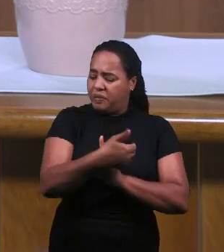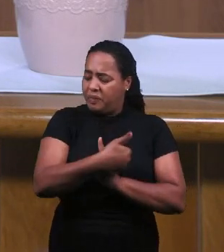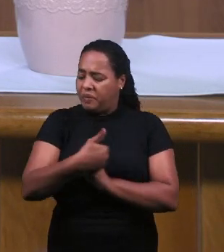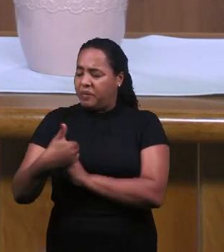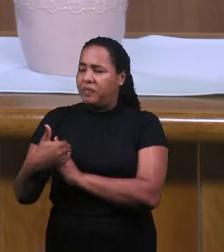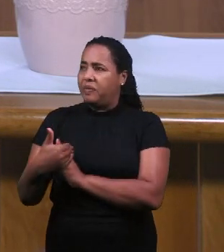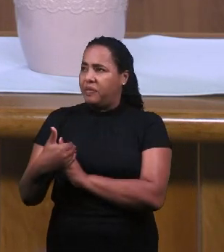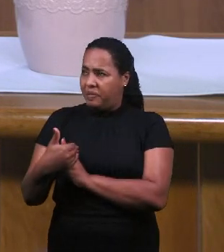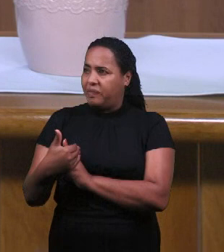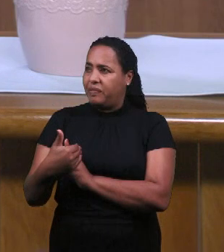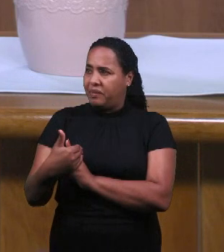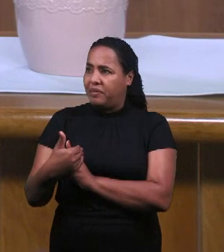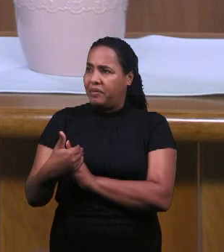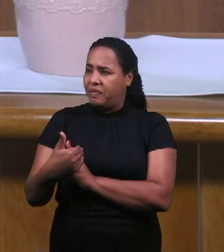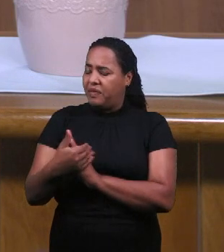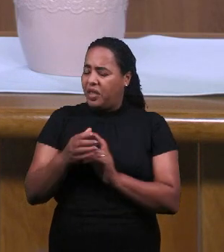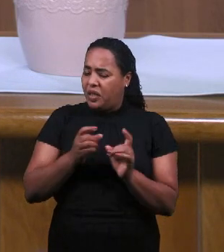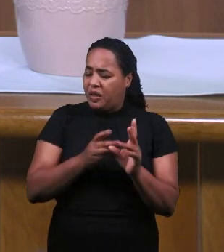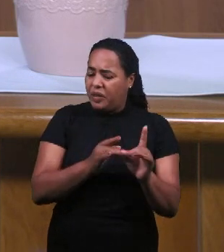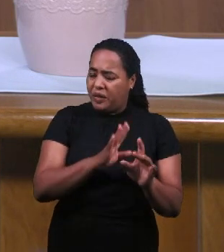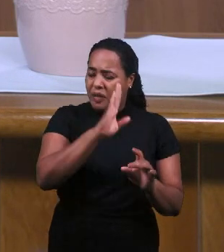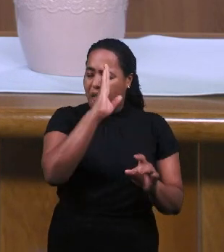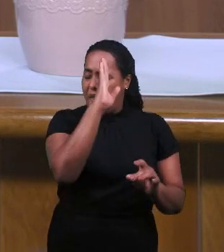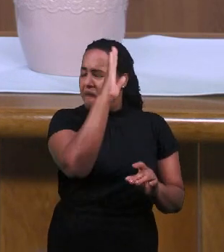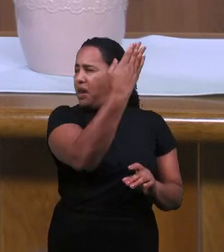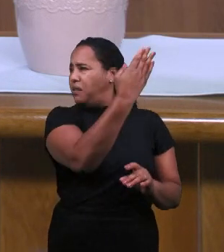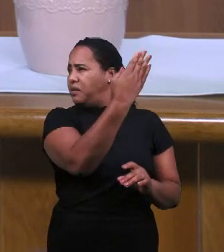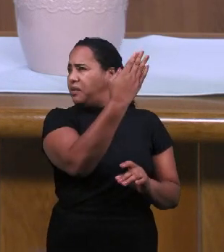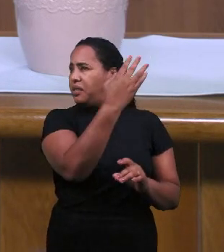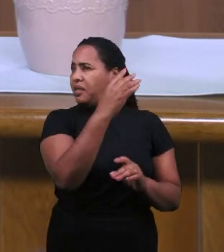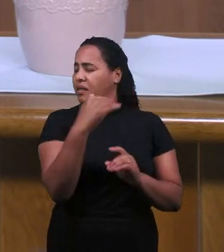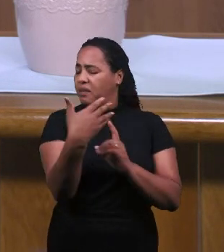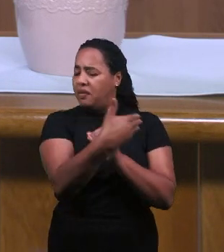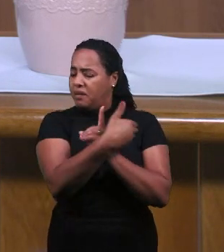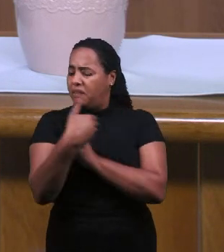Избавь от лжедоктрин.